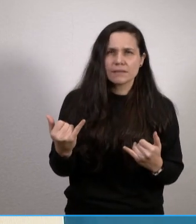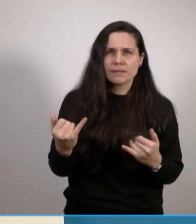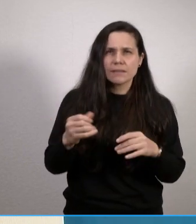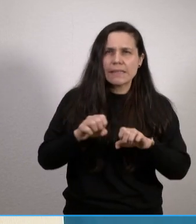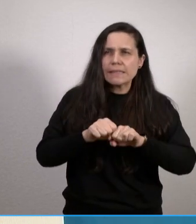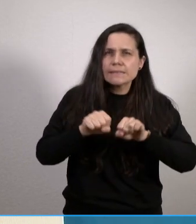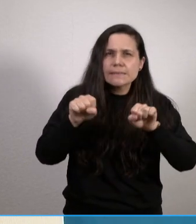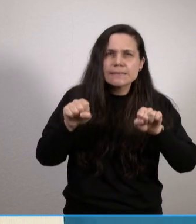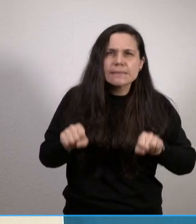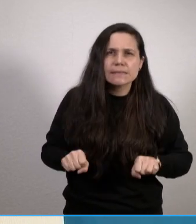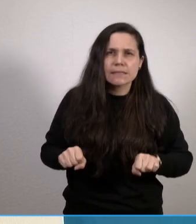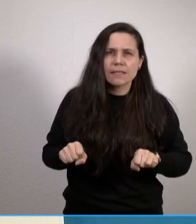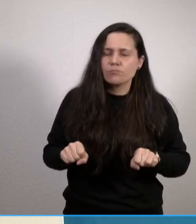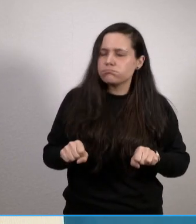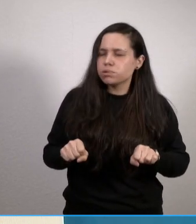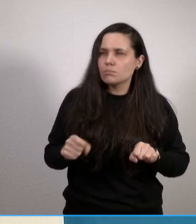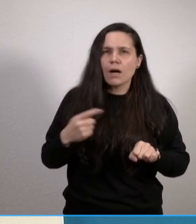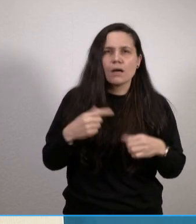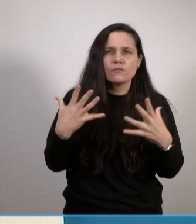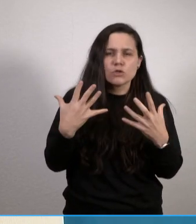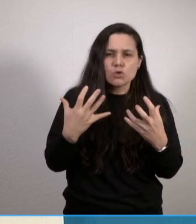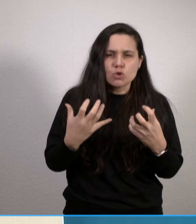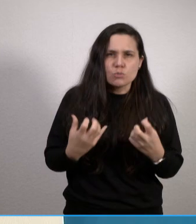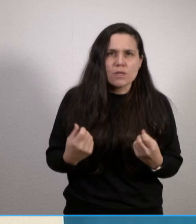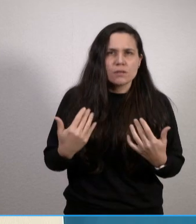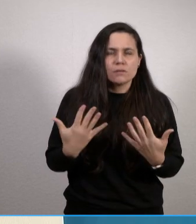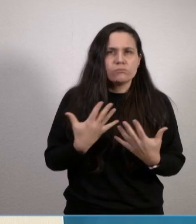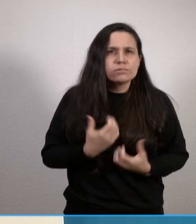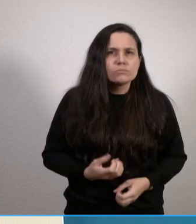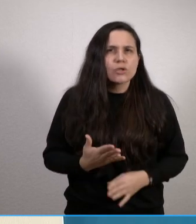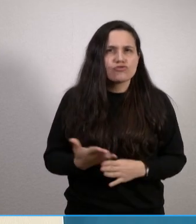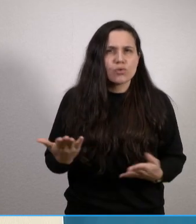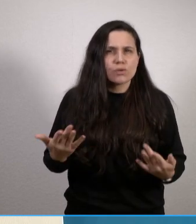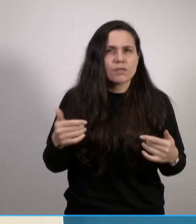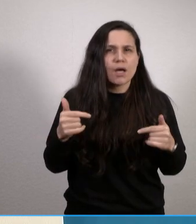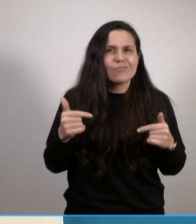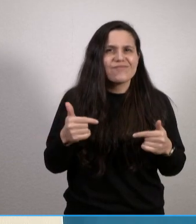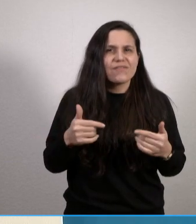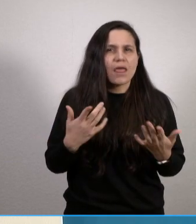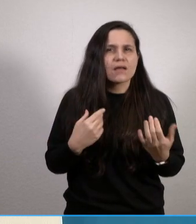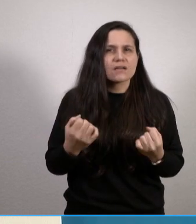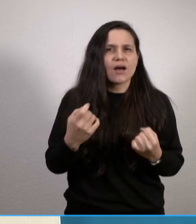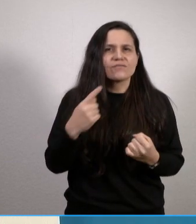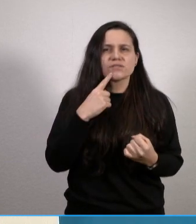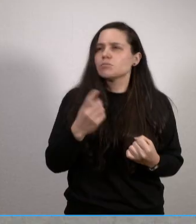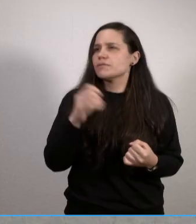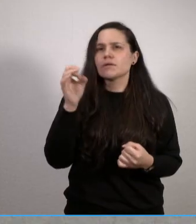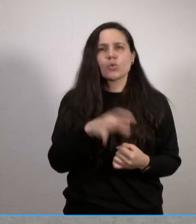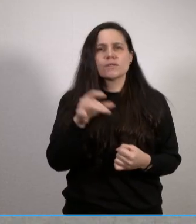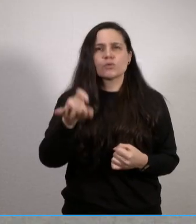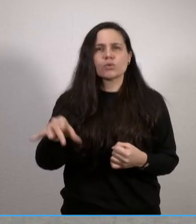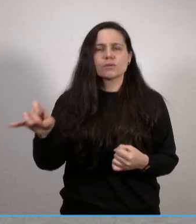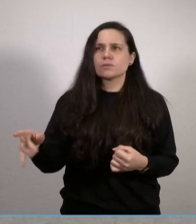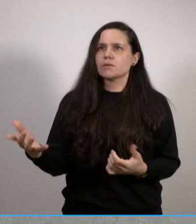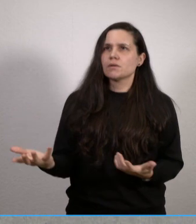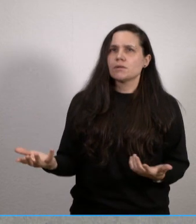unten und von rechts bis links ausgelaugt ist und die Pflegekräfte beispielsweise uns in Scharen verlassen, weil sie der Belastung nicht mehr standgehalten haben,